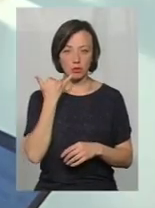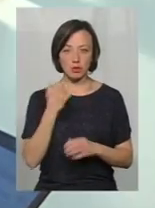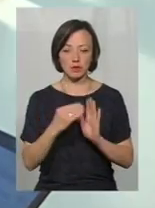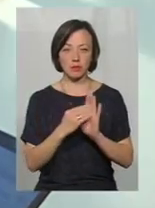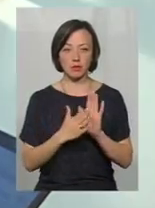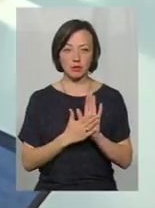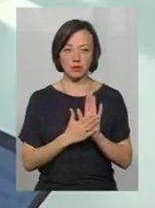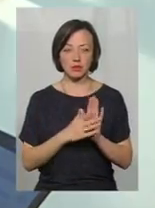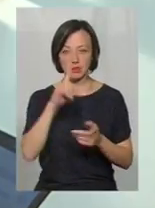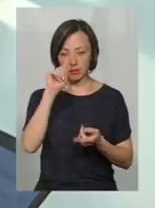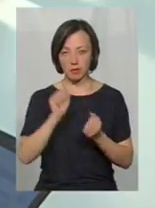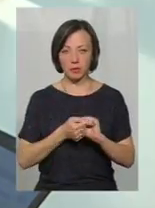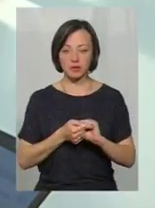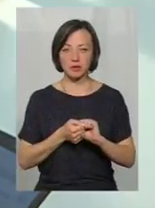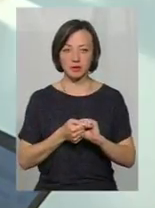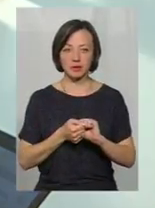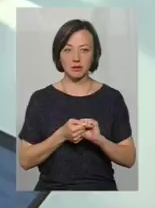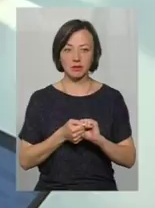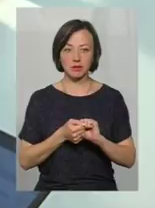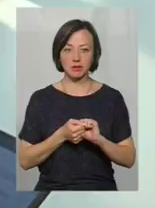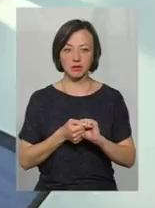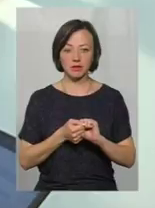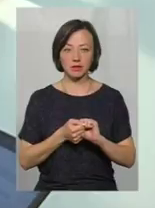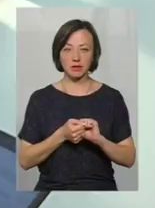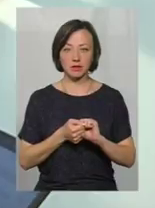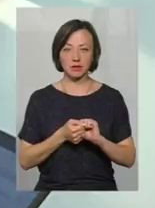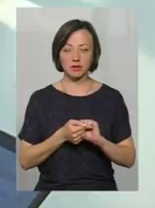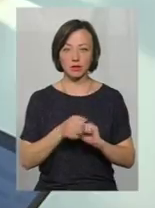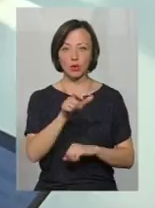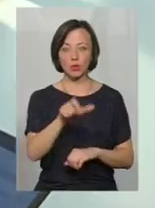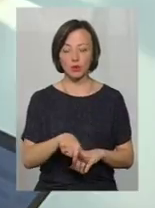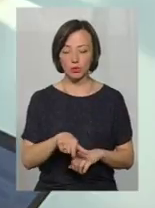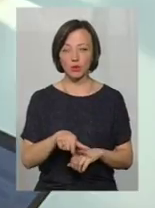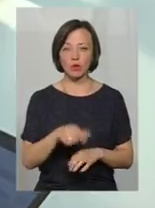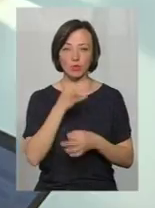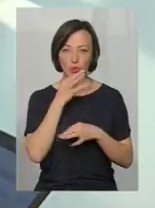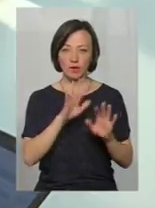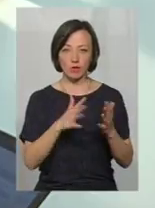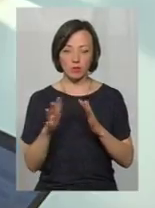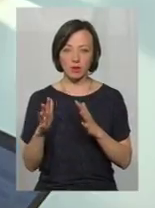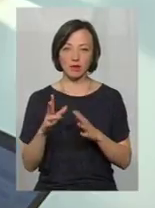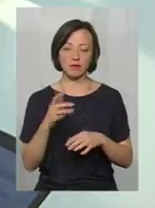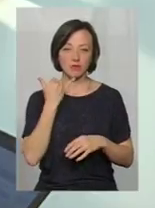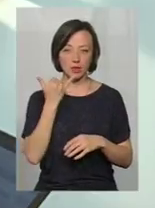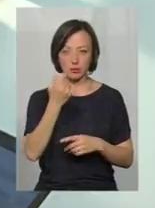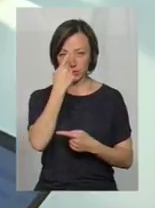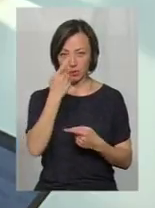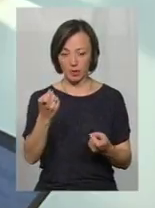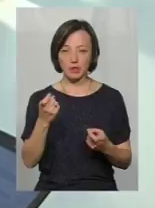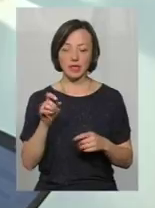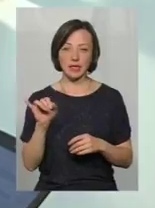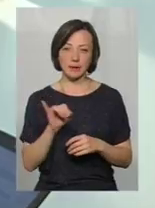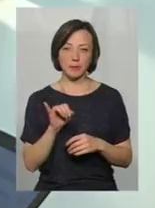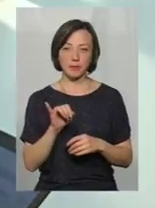записаних, і номерів, які запам'ятовуються людиною в будь-яких випадках набирати, повідомляти